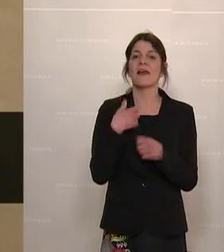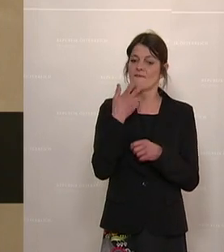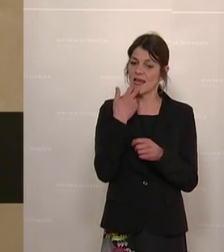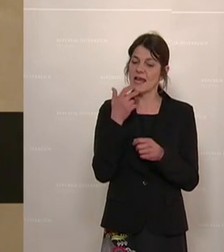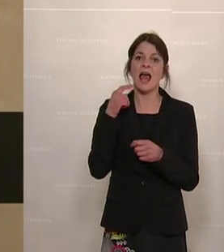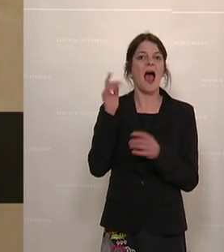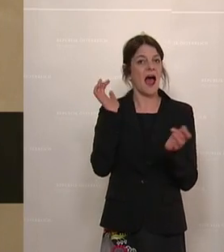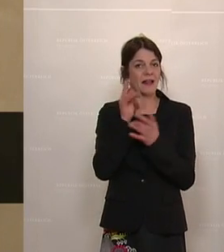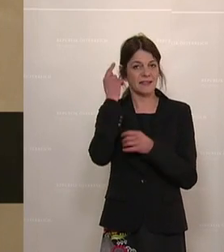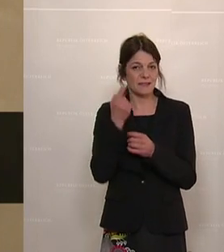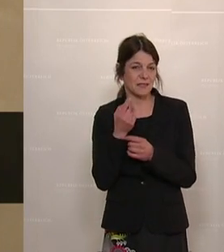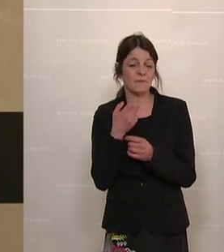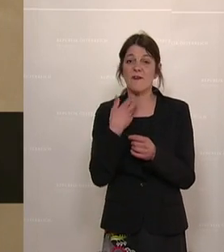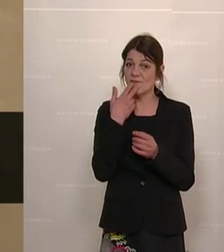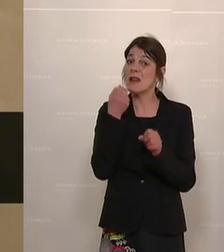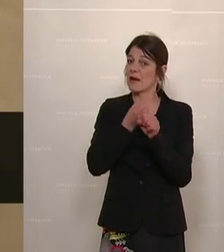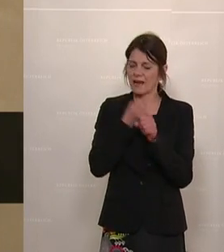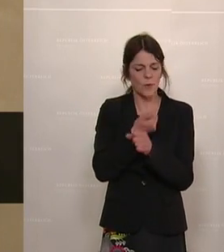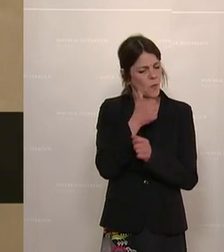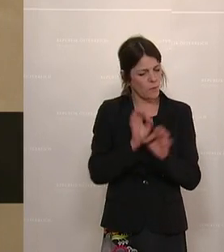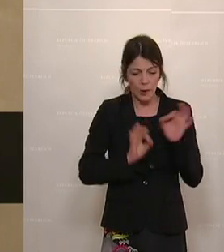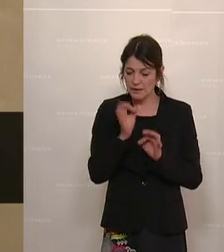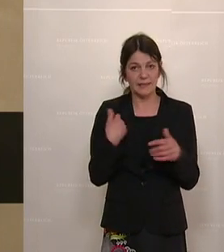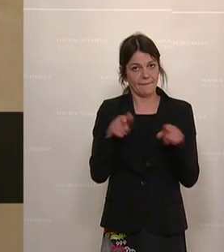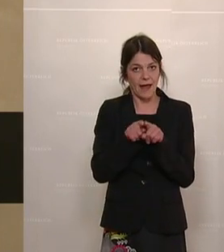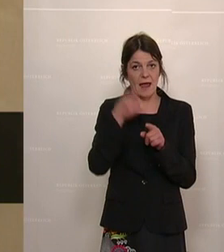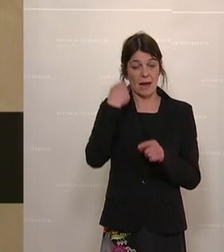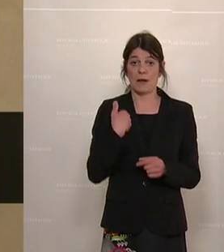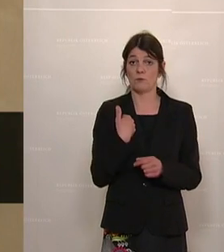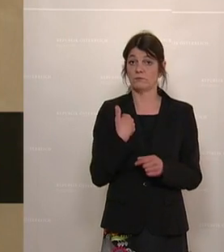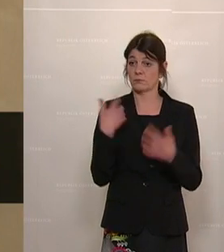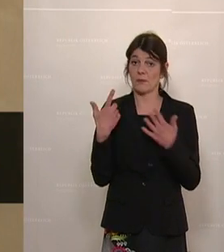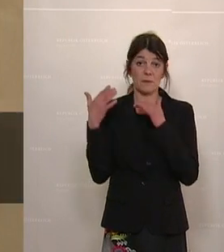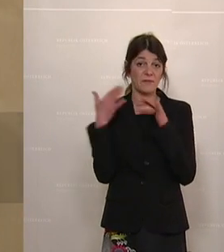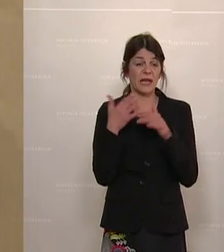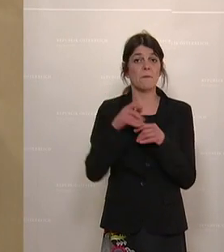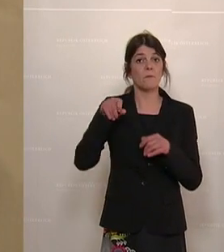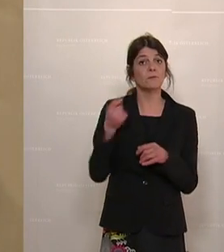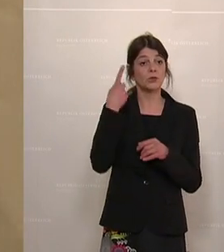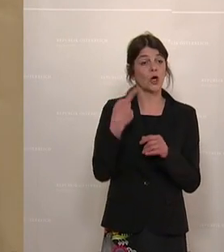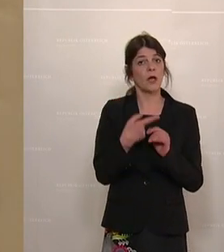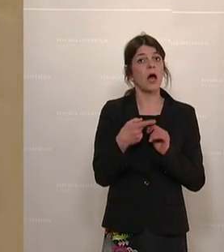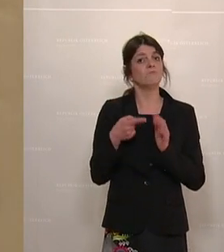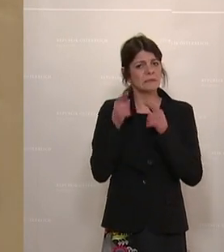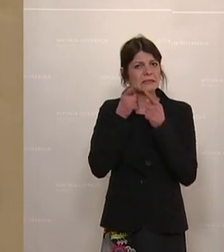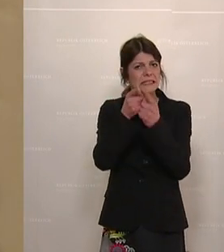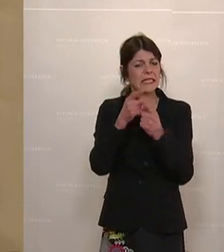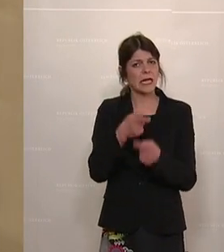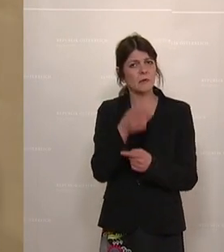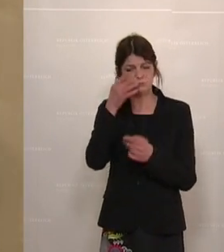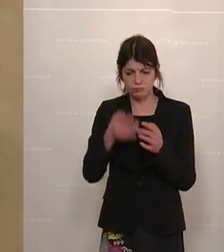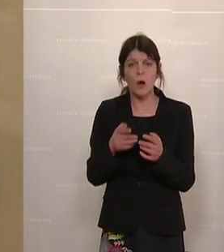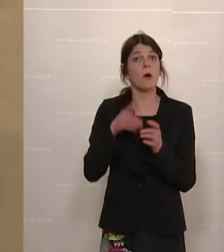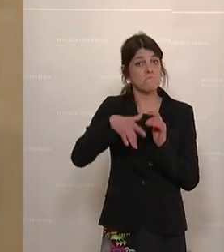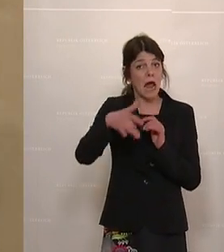bekämpfen, hundertprozentig mit. Wir sind auch mit vielen der hier, vor allem mit dem dargestellten Ziel und auch mit einigen dieser